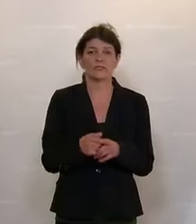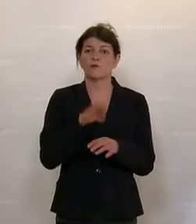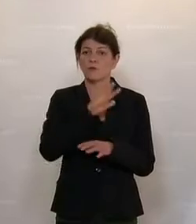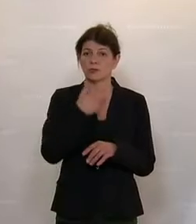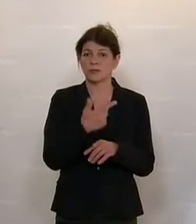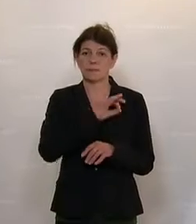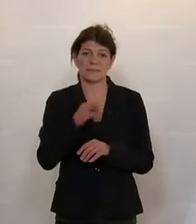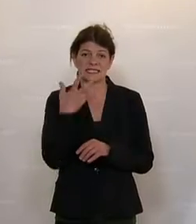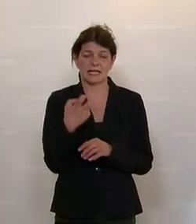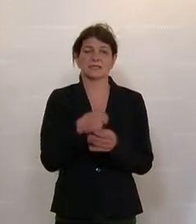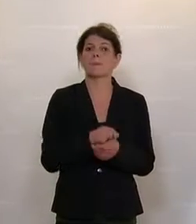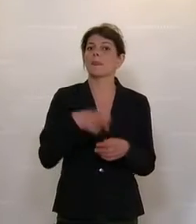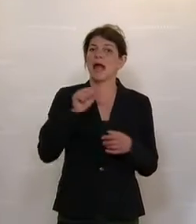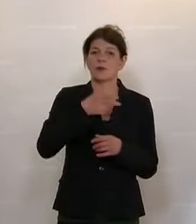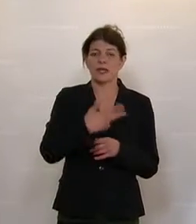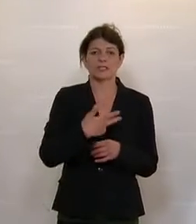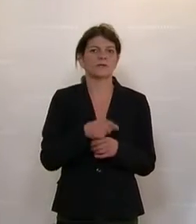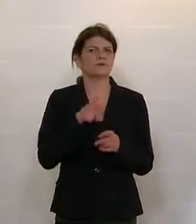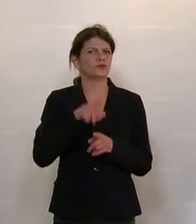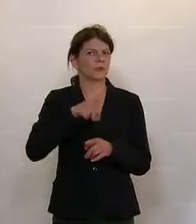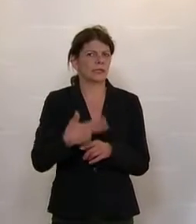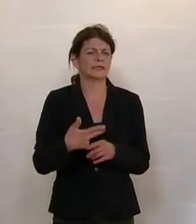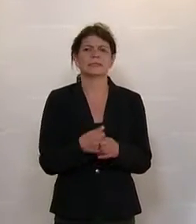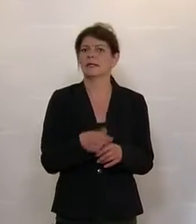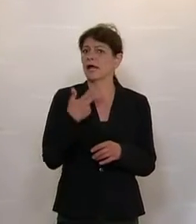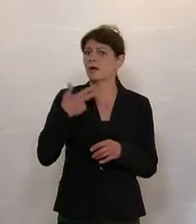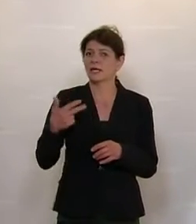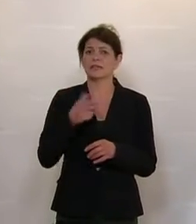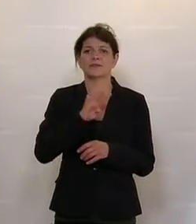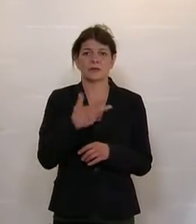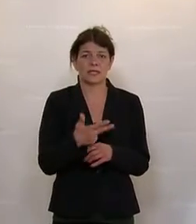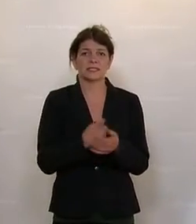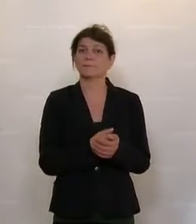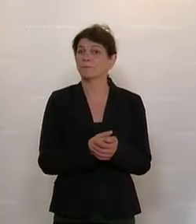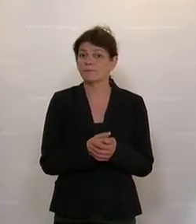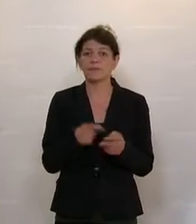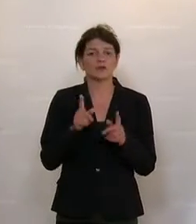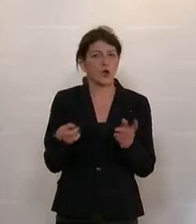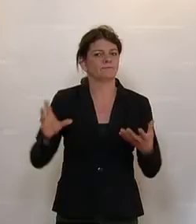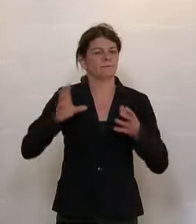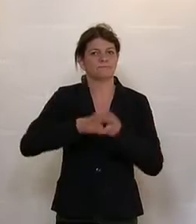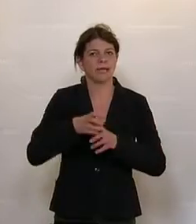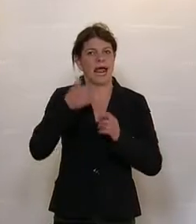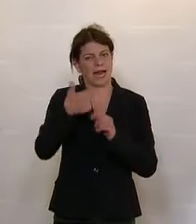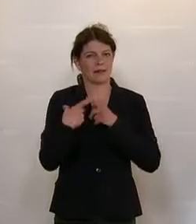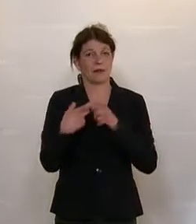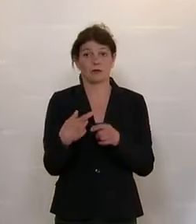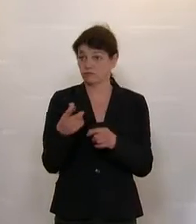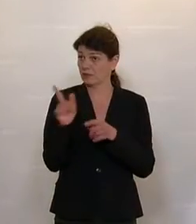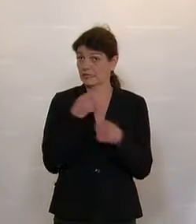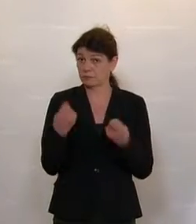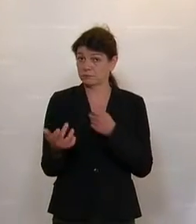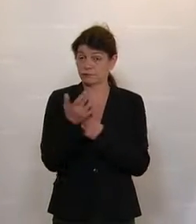Redezeitverteilung und auch die Zusammenfassung von Tagesordnungspunkten, die üblicherweise einstimmig beschlossen wird.